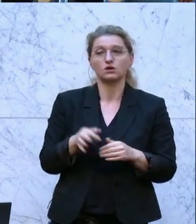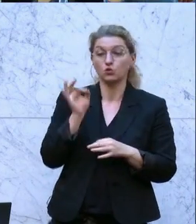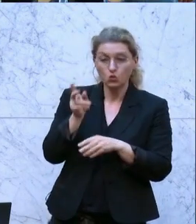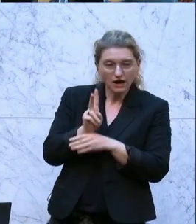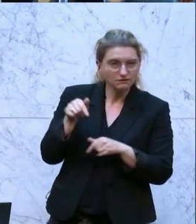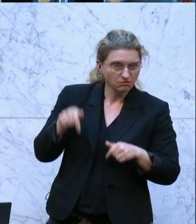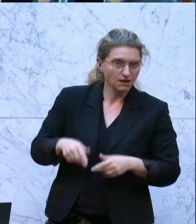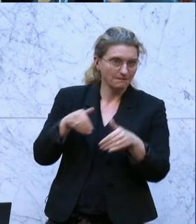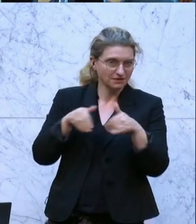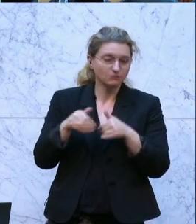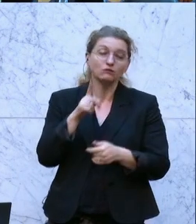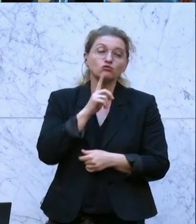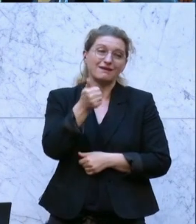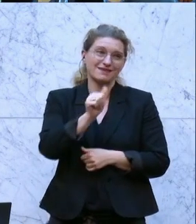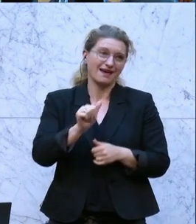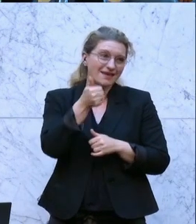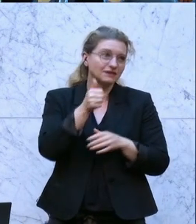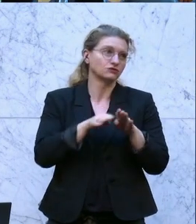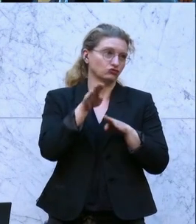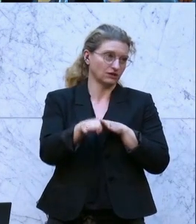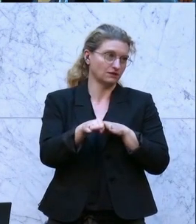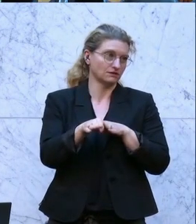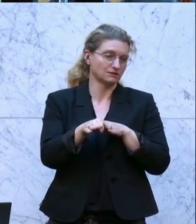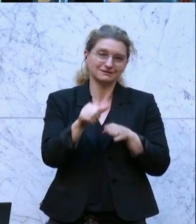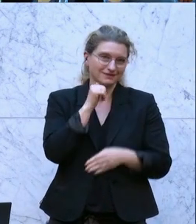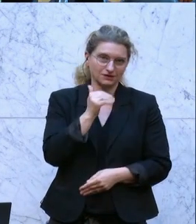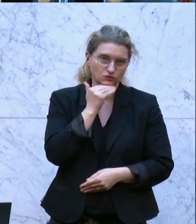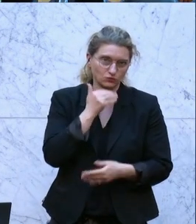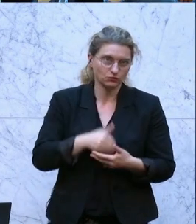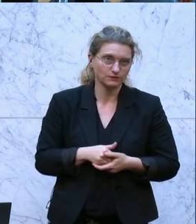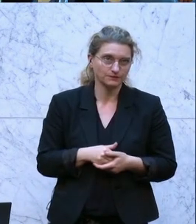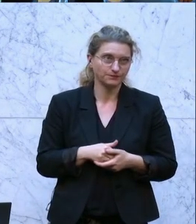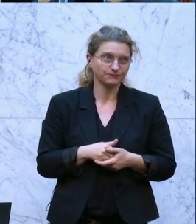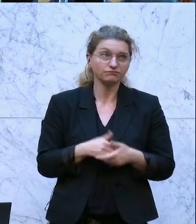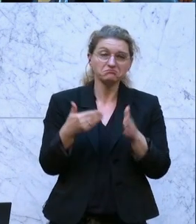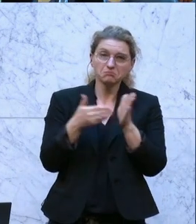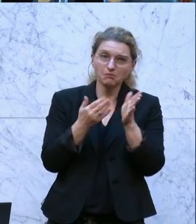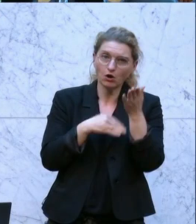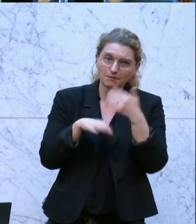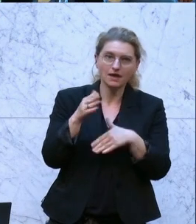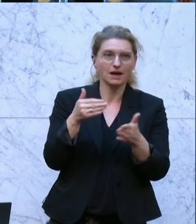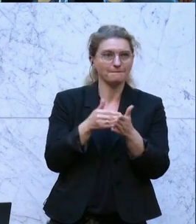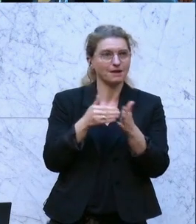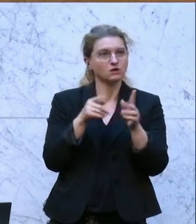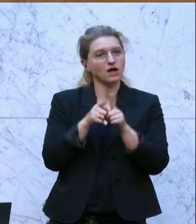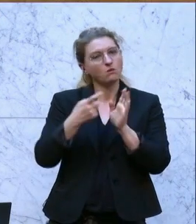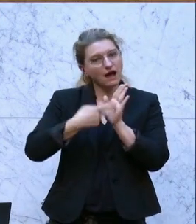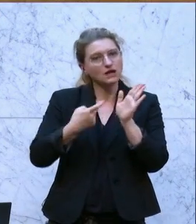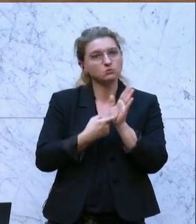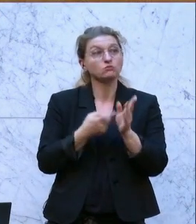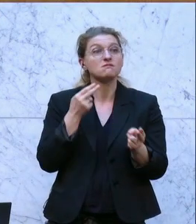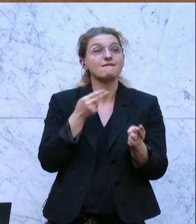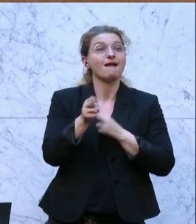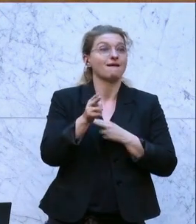Aber das kann nur der erste Schritt in die richtige Richtung sein. Das reicht aber nicht. Es braucht klagbare Ansprüche auf